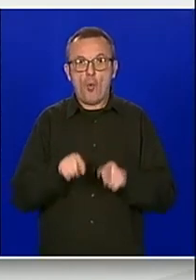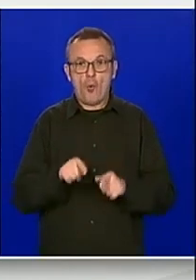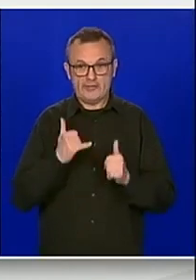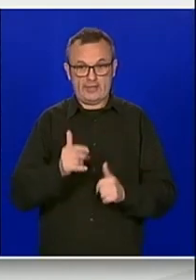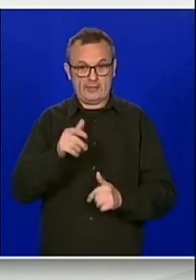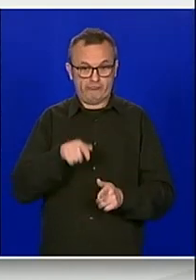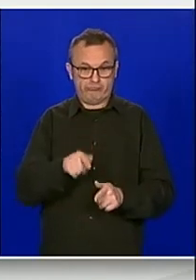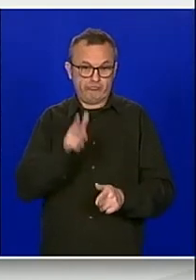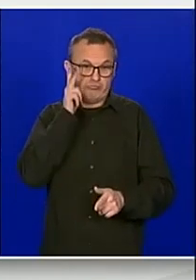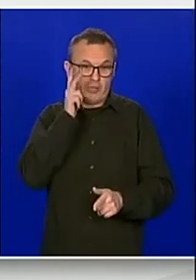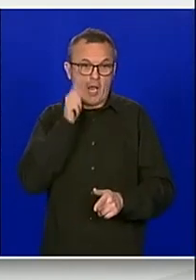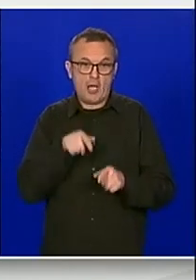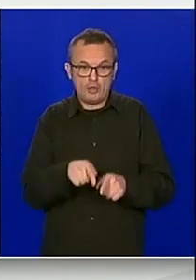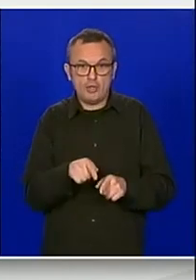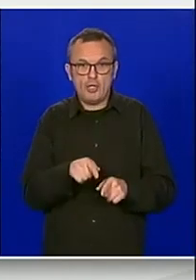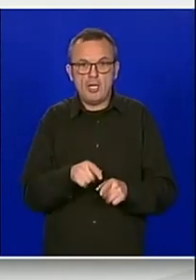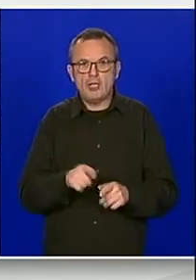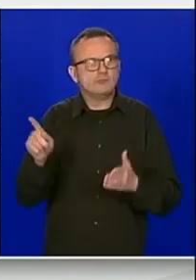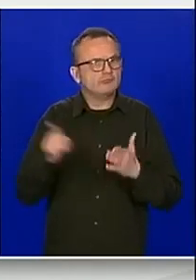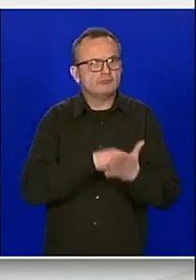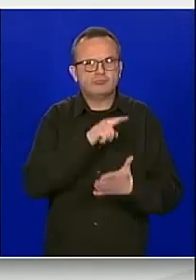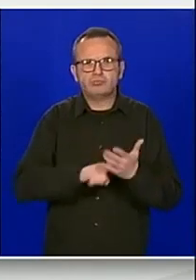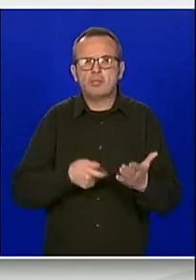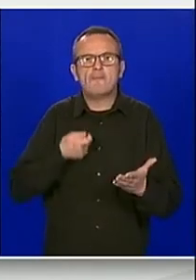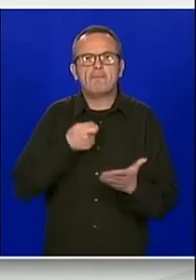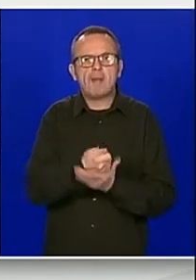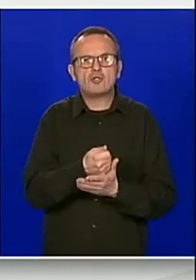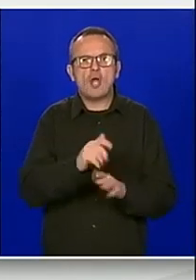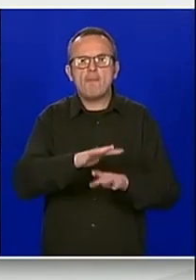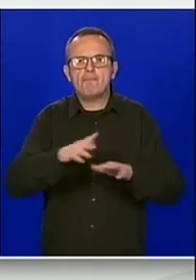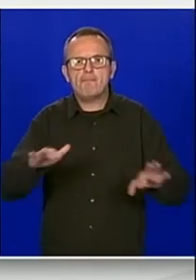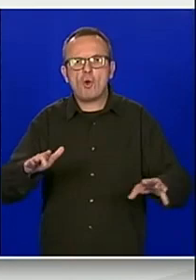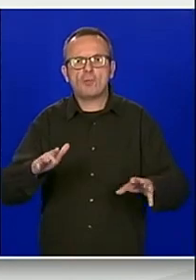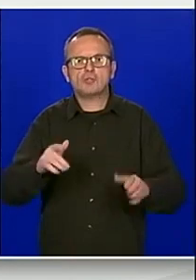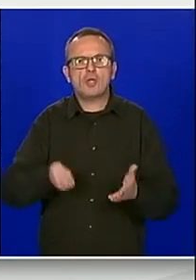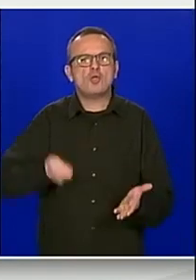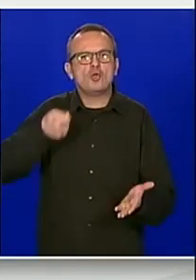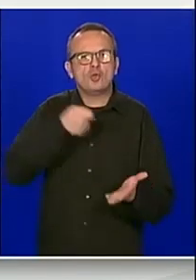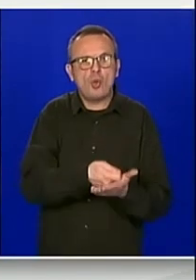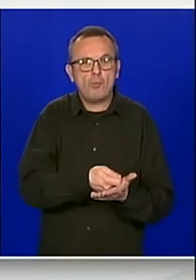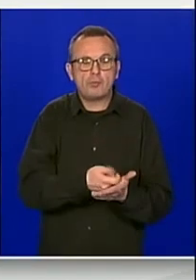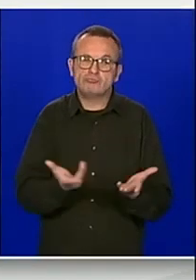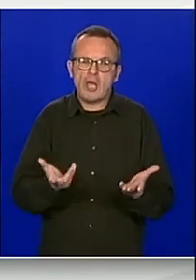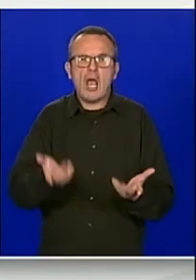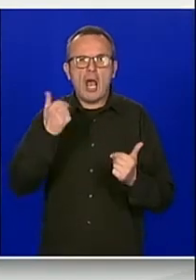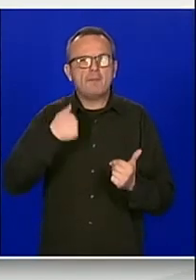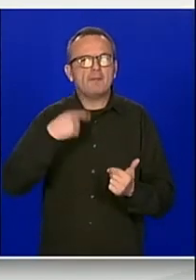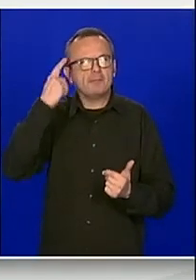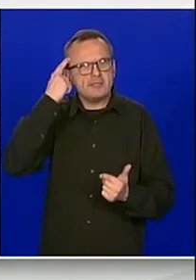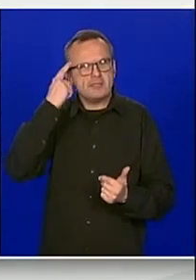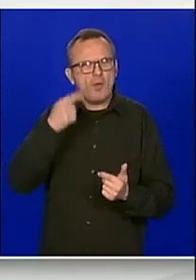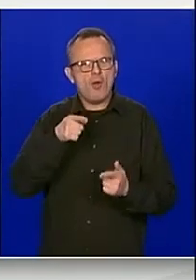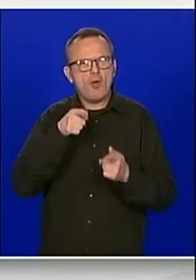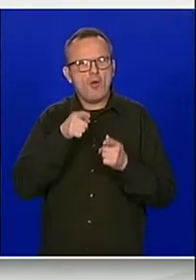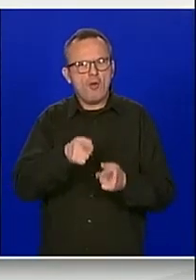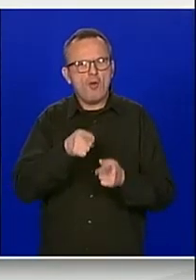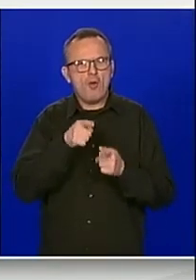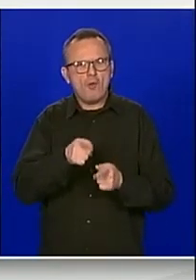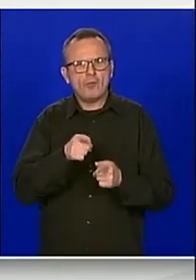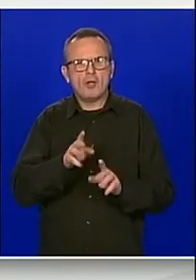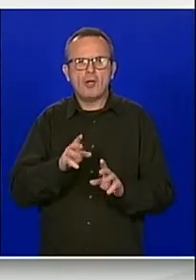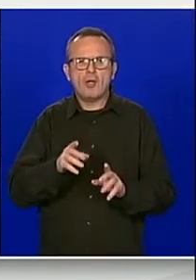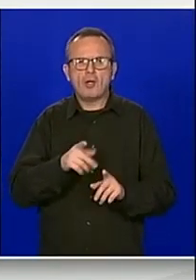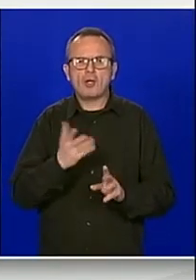se ukinuti plaćanje obveznog komorskog doprinosa, međutim ističemo da sa inicijativama ukidanja obveznog članstva u